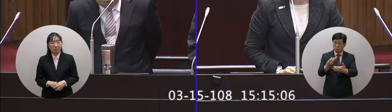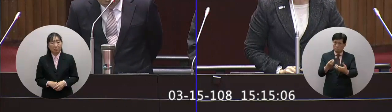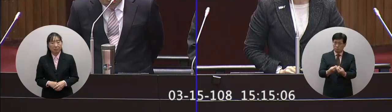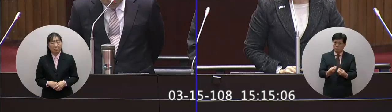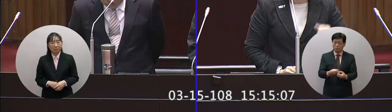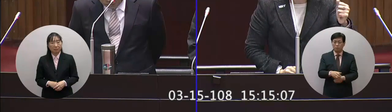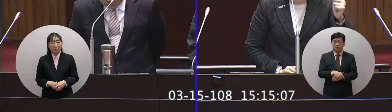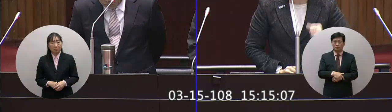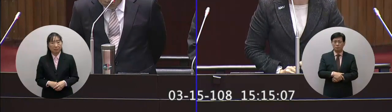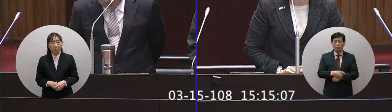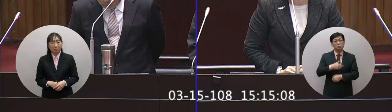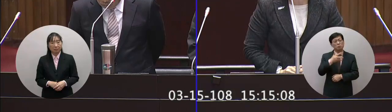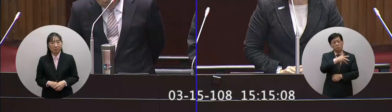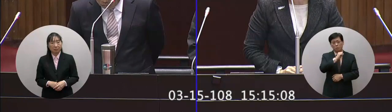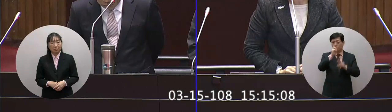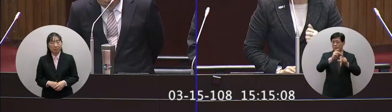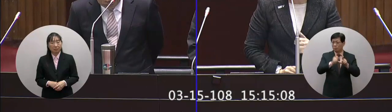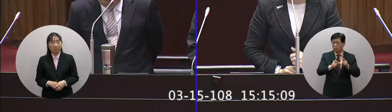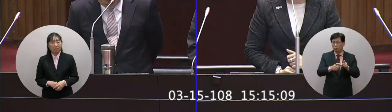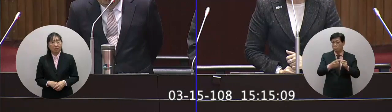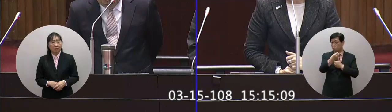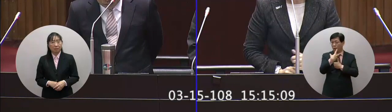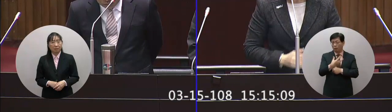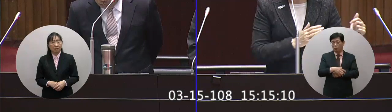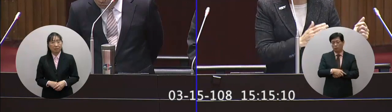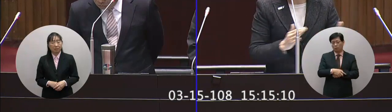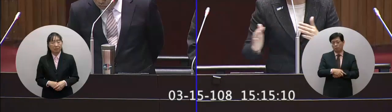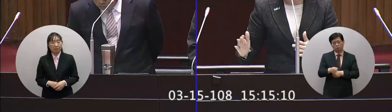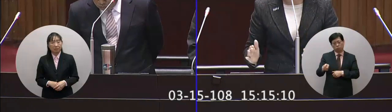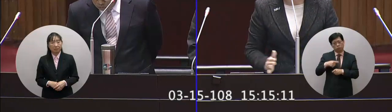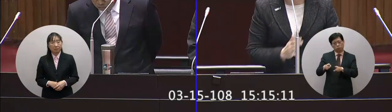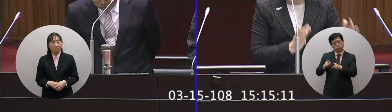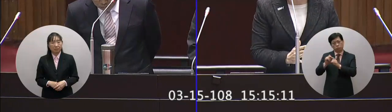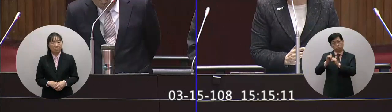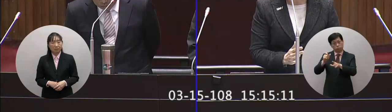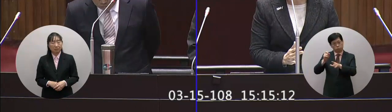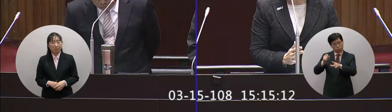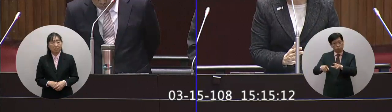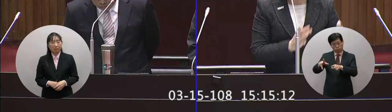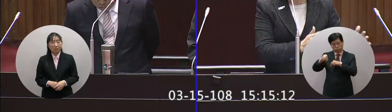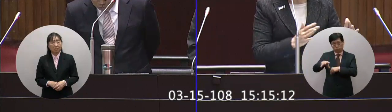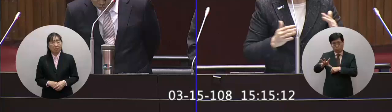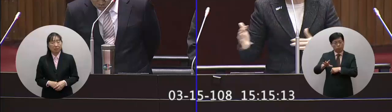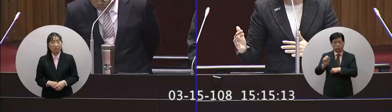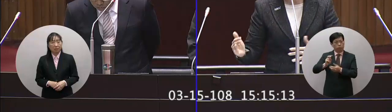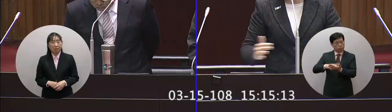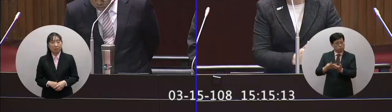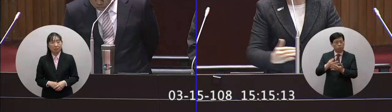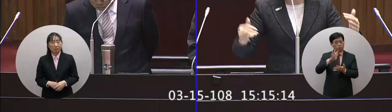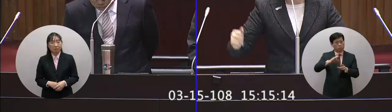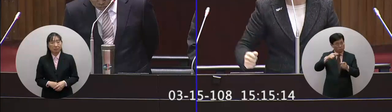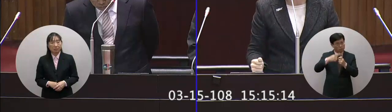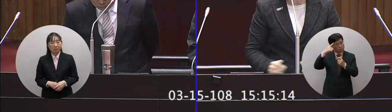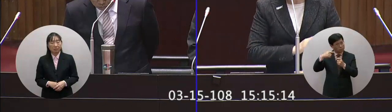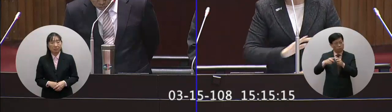內所以我去問台電啊台電說這個民間電廠都有合約的今年明年